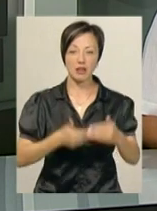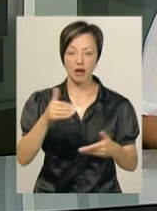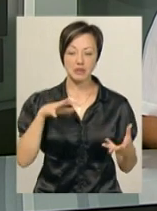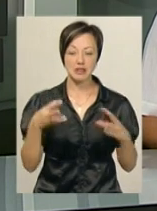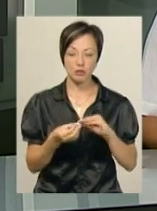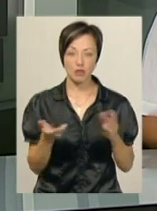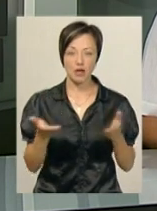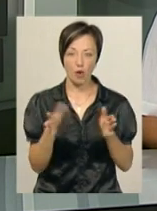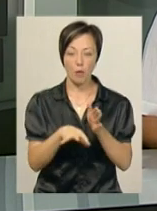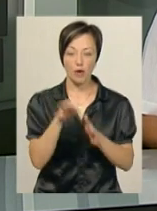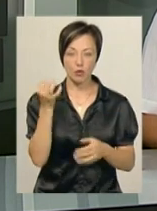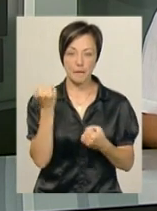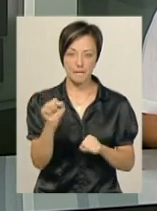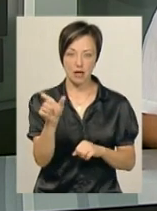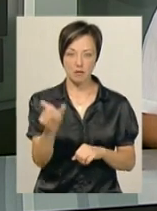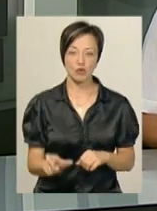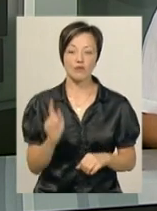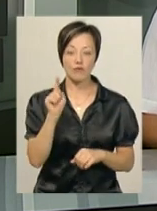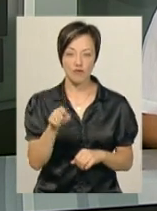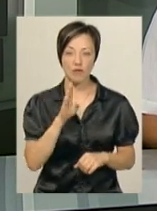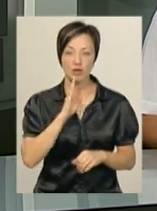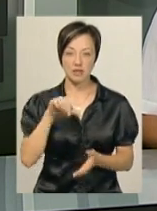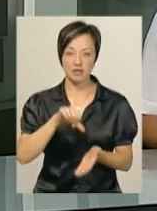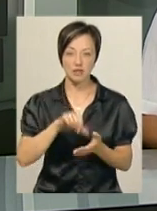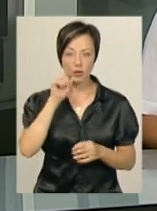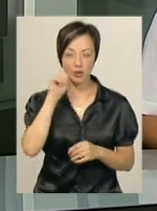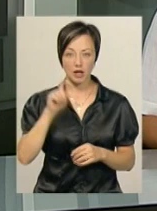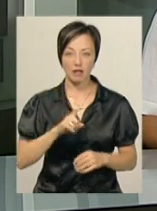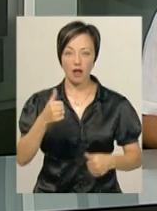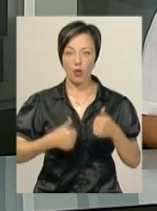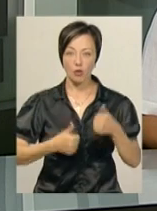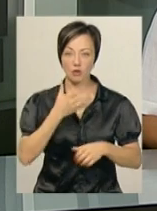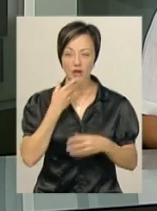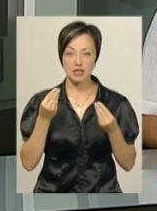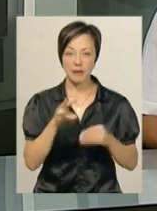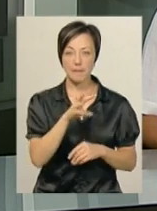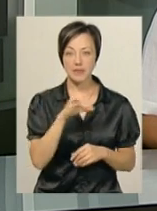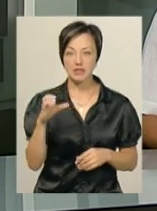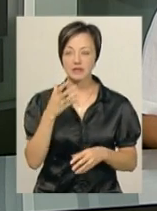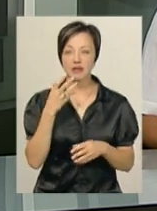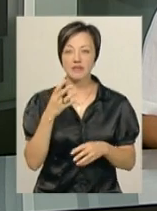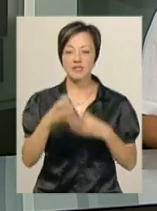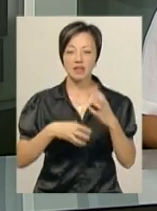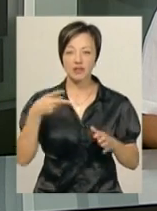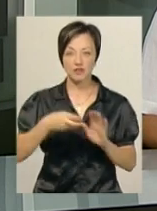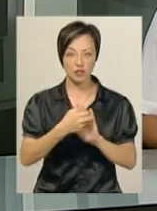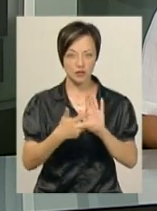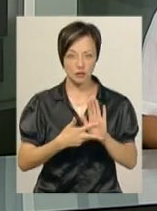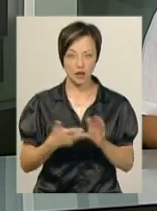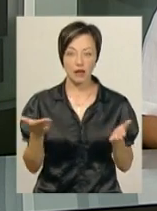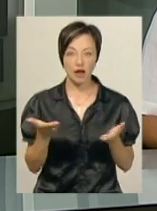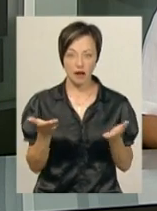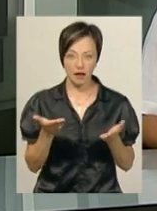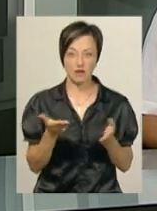підсумками яких оберуть переможецю. І саме вона представлятиме Україну на конкурсі краси «Міс Всесвіт-2018», який,